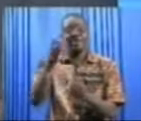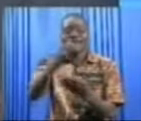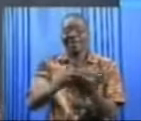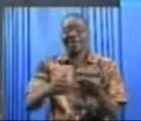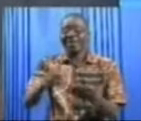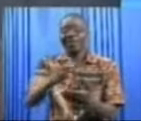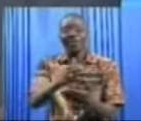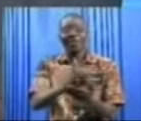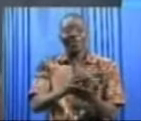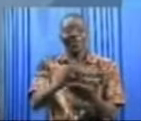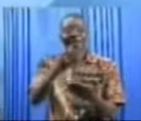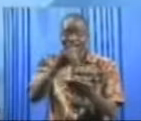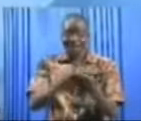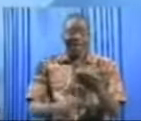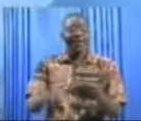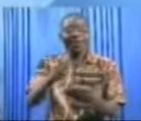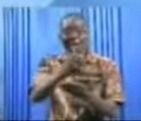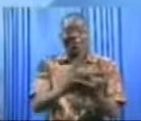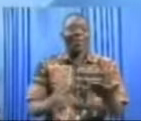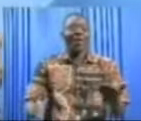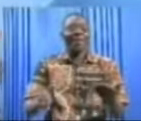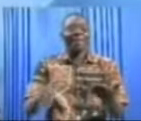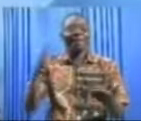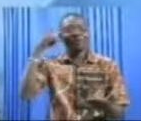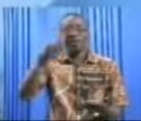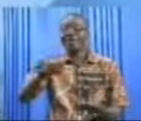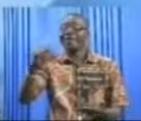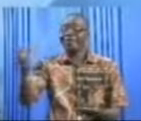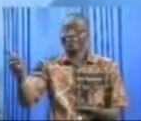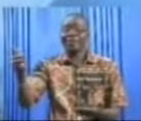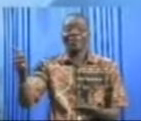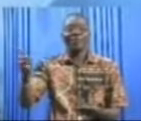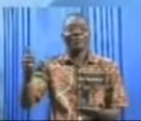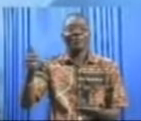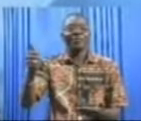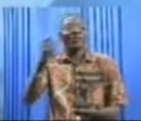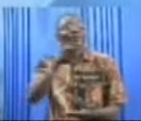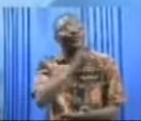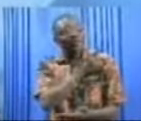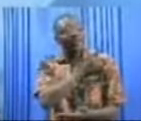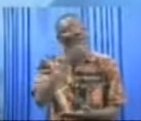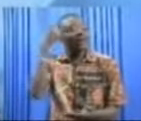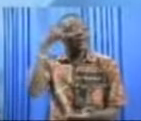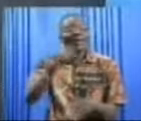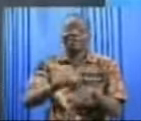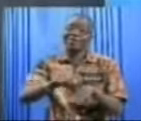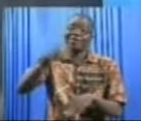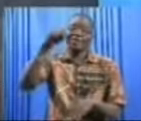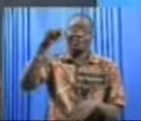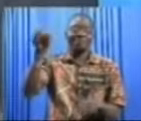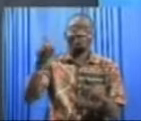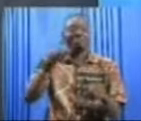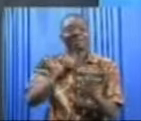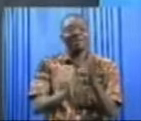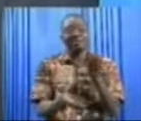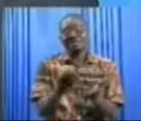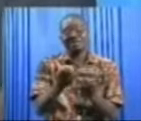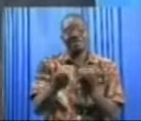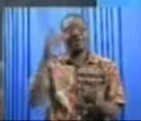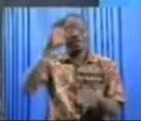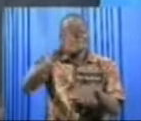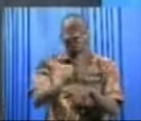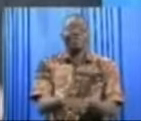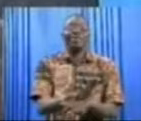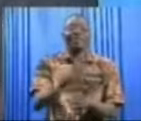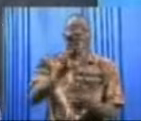que vous savez... le successeur de Paulo Duarte. Il ne pas montrer que Paulo Duarte est supérieur quand même. Tout à fait, tout à fait. Et donc ce soir, c'est un peu